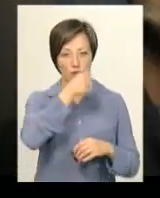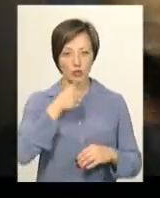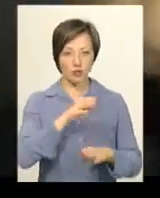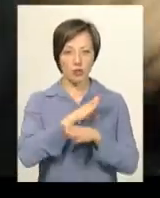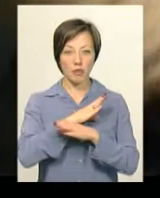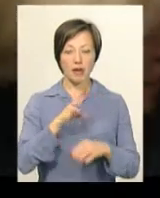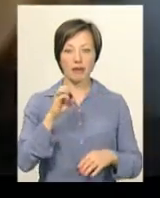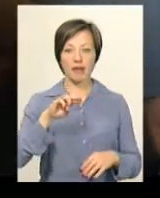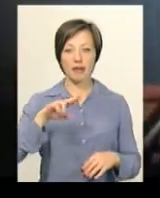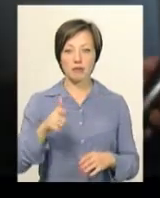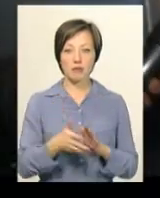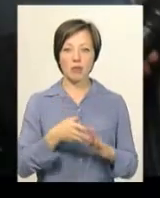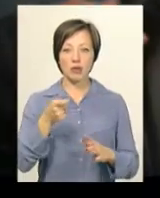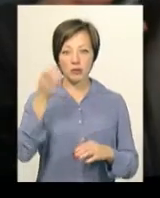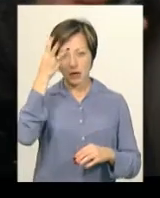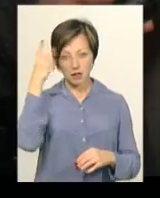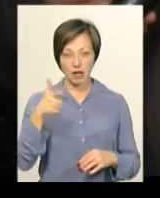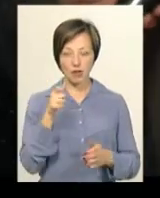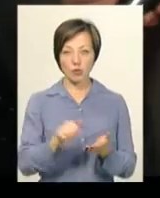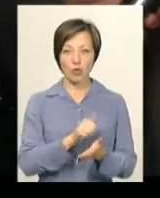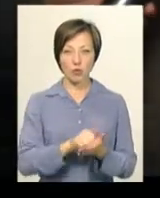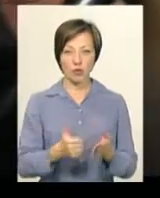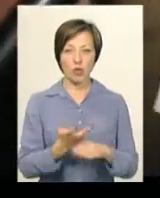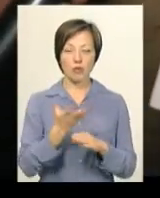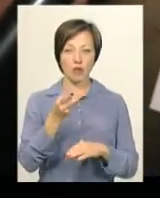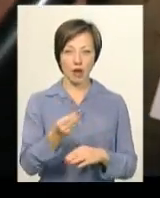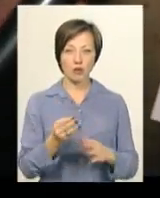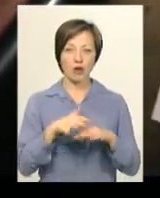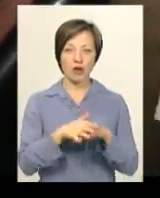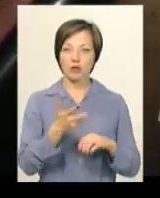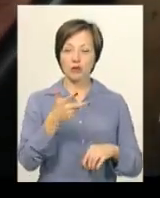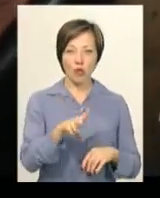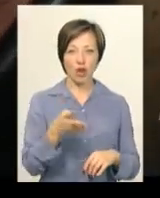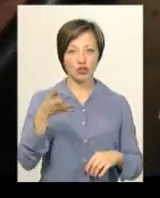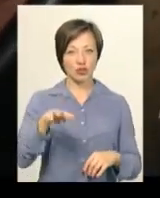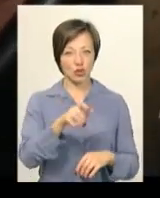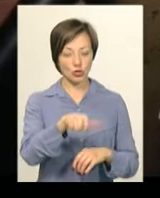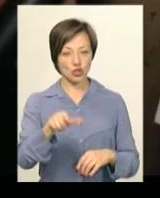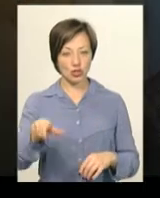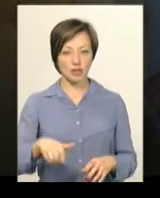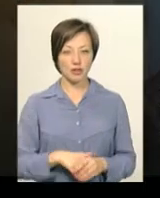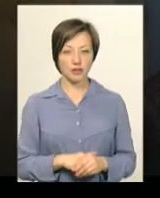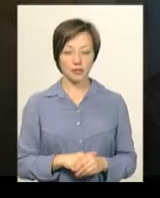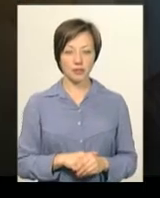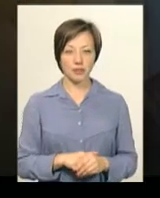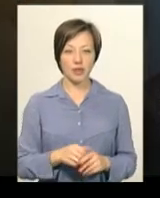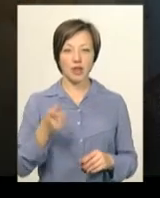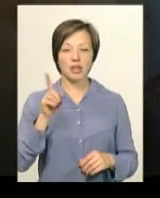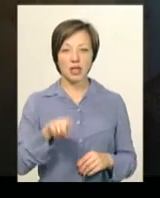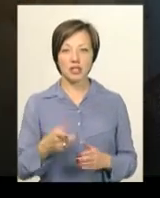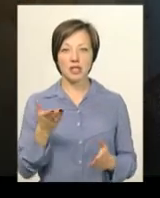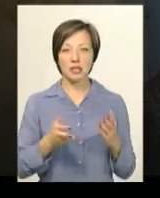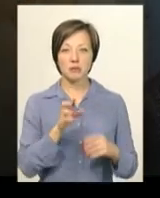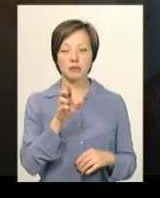помер його тест, попри подані у Хмельницьк газ документи. Оплату нараховують не на трьох, а на чотирьох жителів. Навіть якщо ви